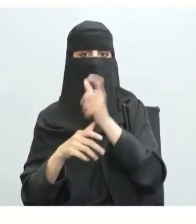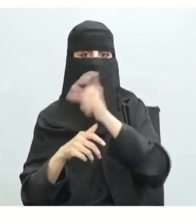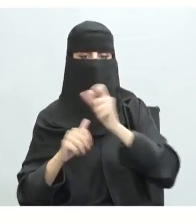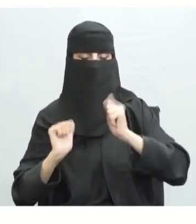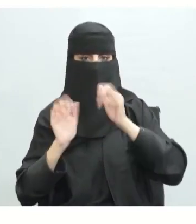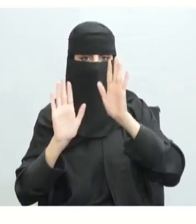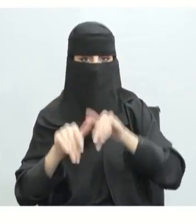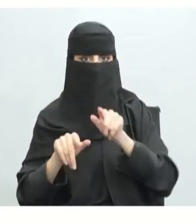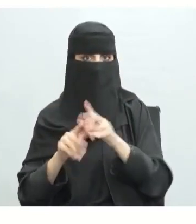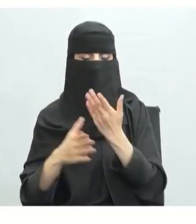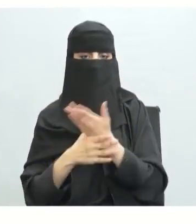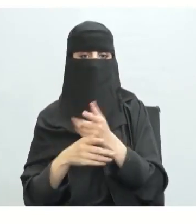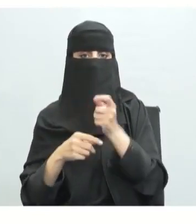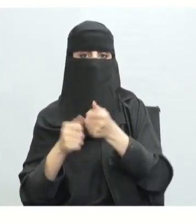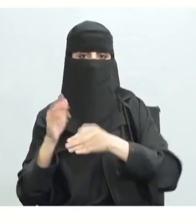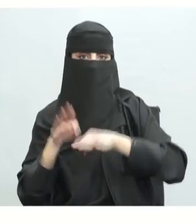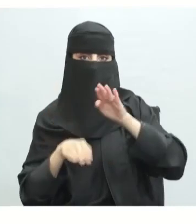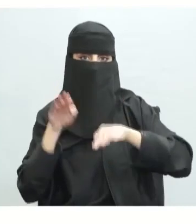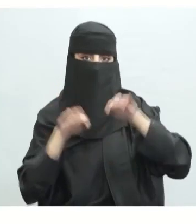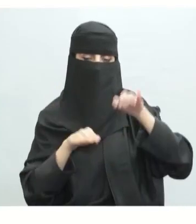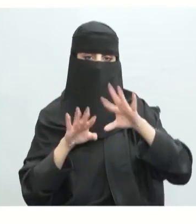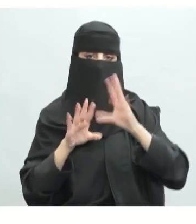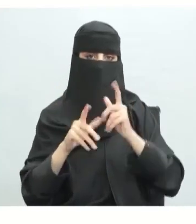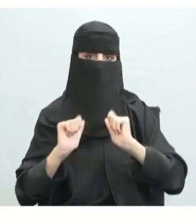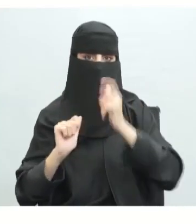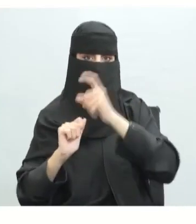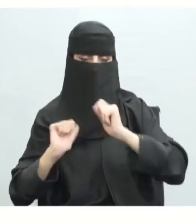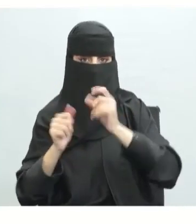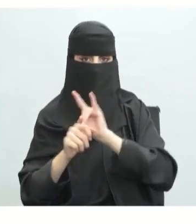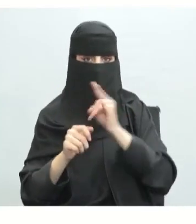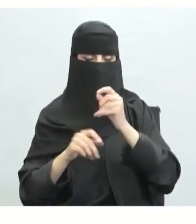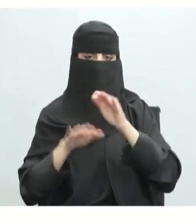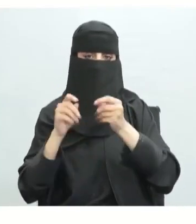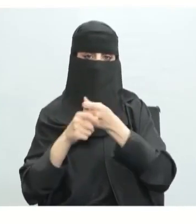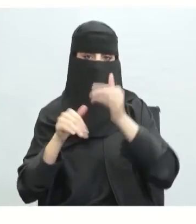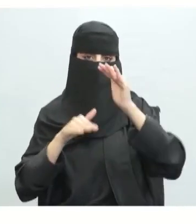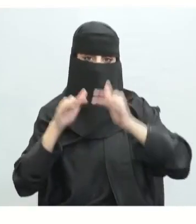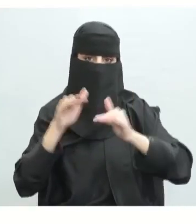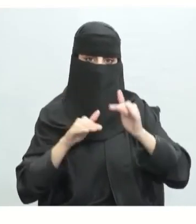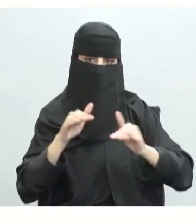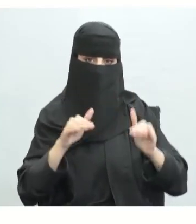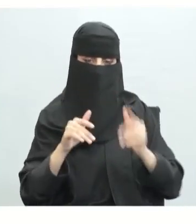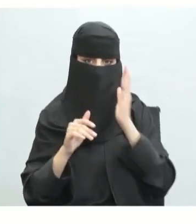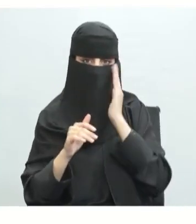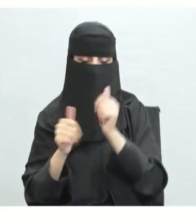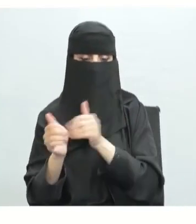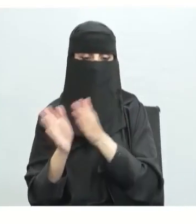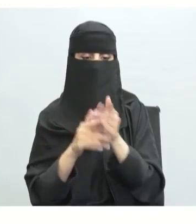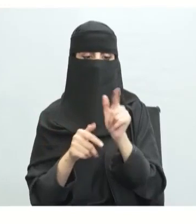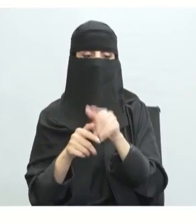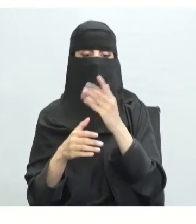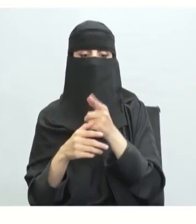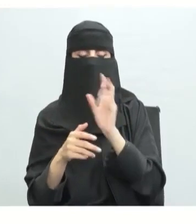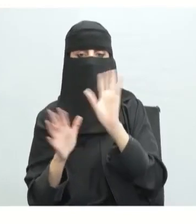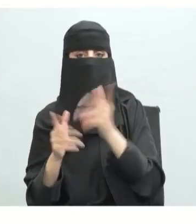يخنقها ويئدها عند ولادتها ذلك لأن تدخل الدولة في النشاط الاقتصادي يعني التدخل في آلية السوق وهذا